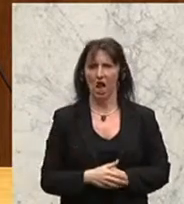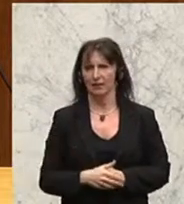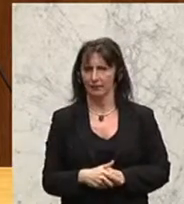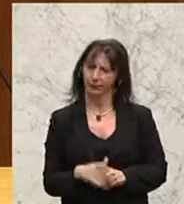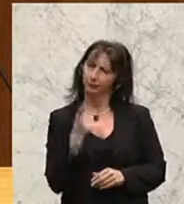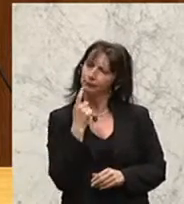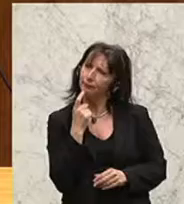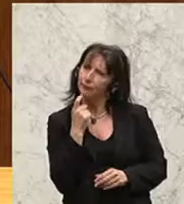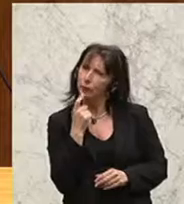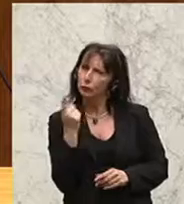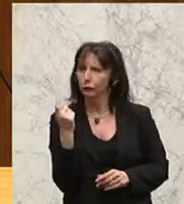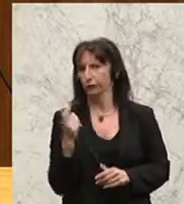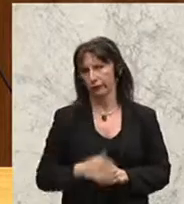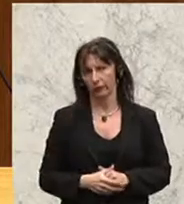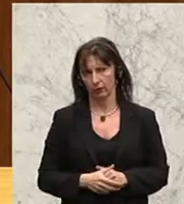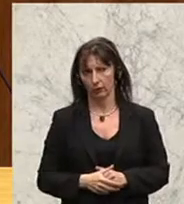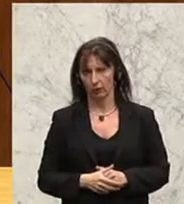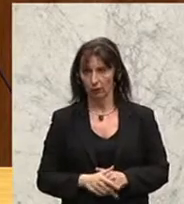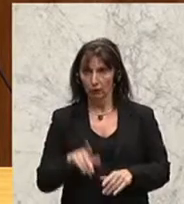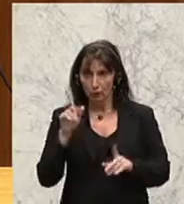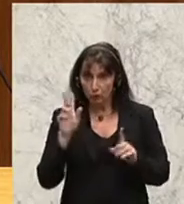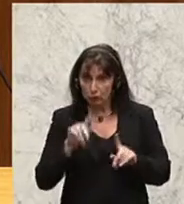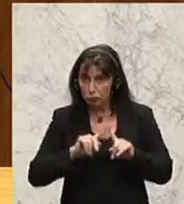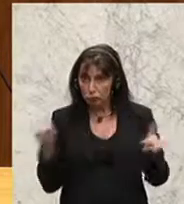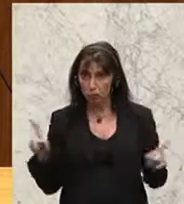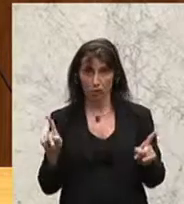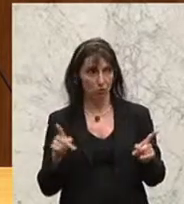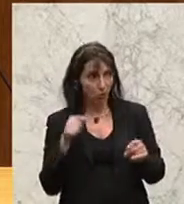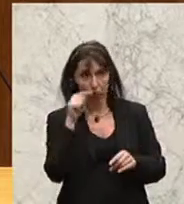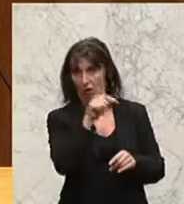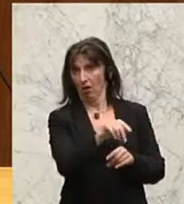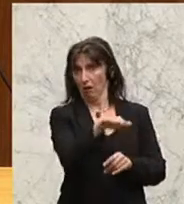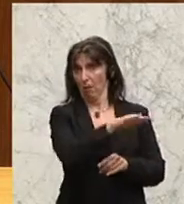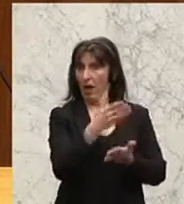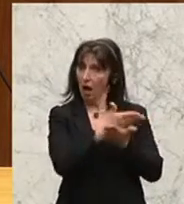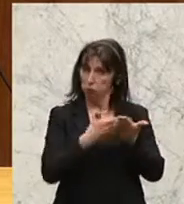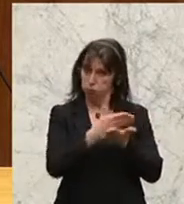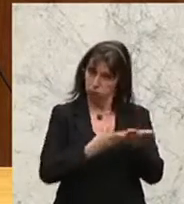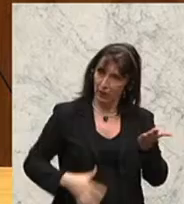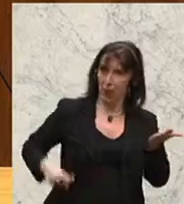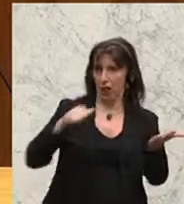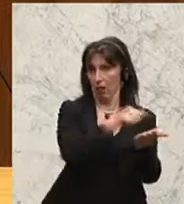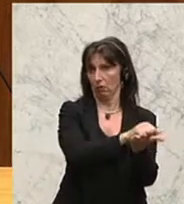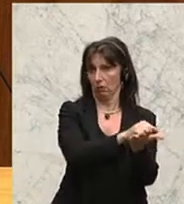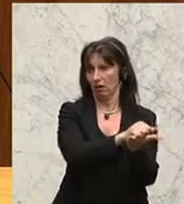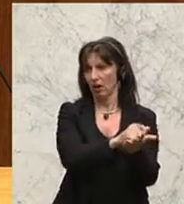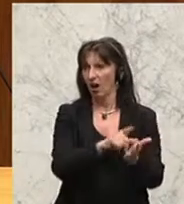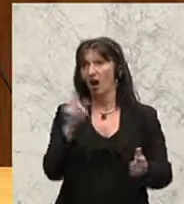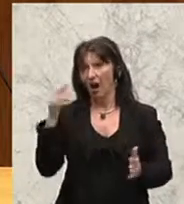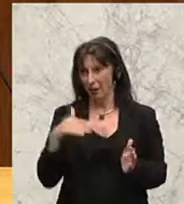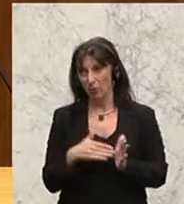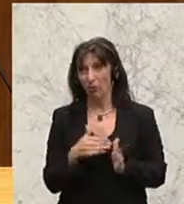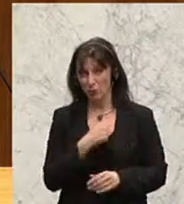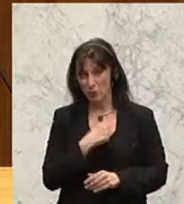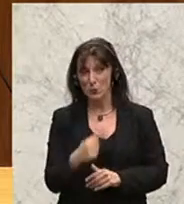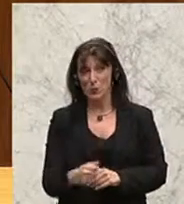Wahlkampfzucker, sondern dort investieren, wo es wirklich was bringt. Das müssten Sie machen. Dazu bräuchten Sie einiges an Mut. Ich glaube, der fehlt Ihnen. Aber